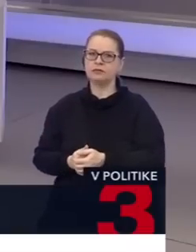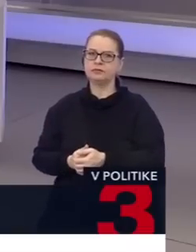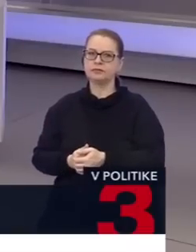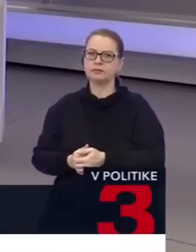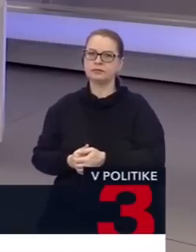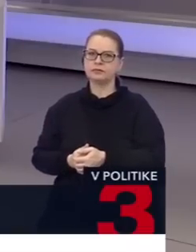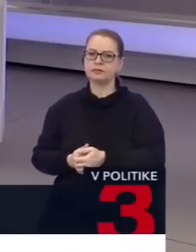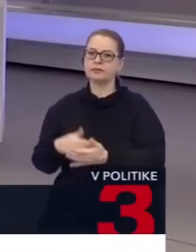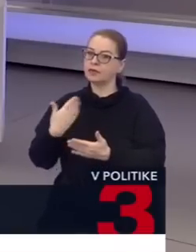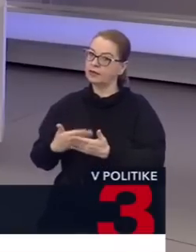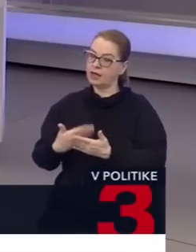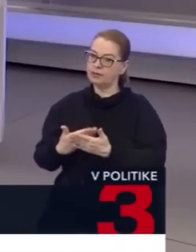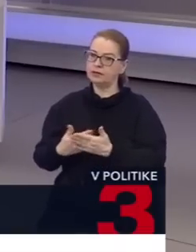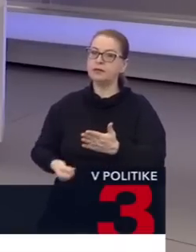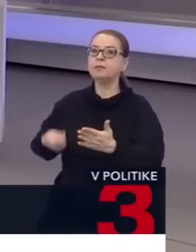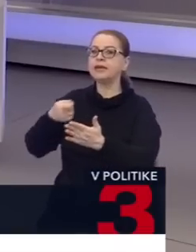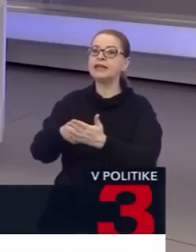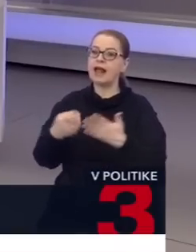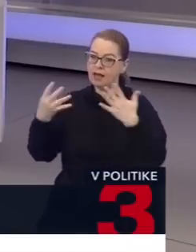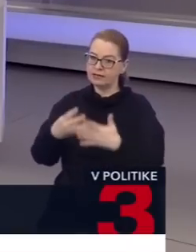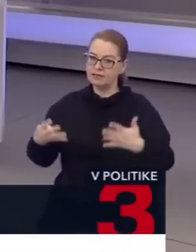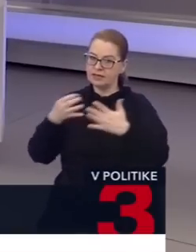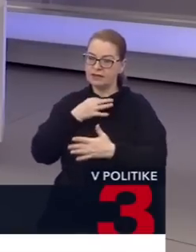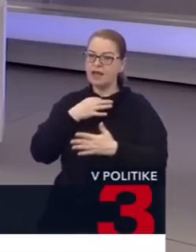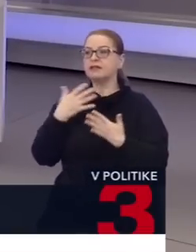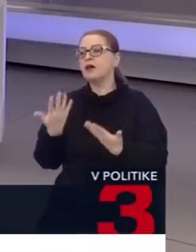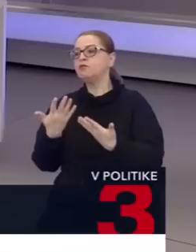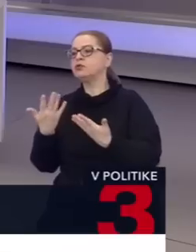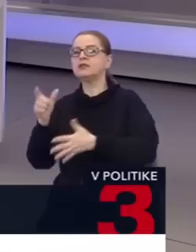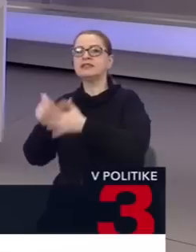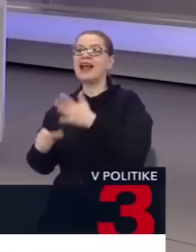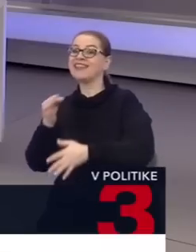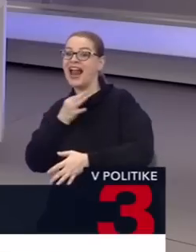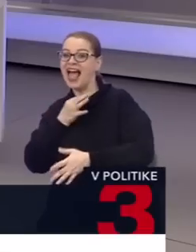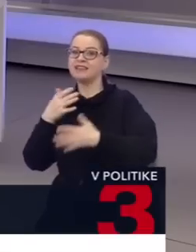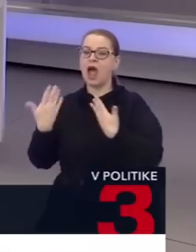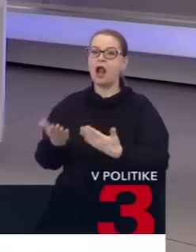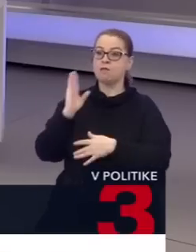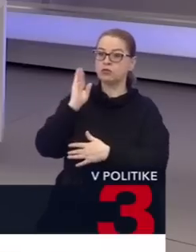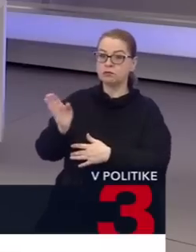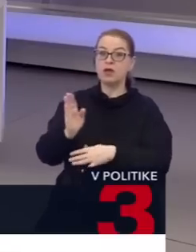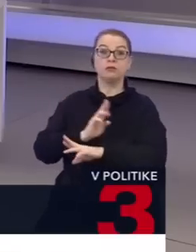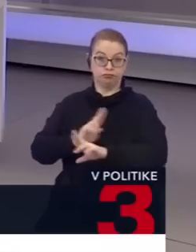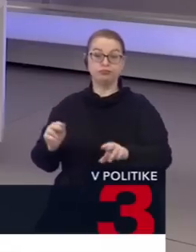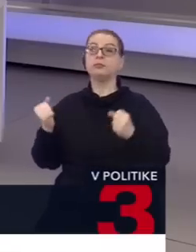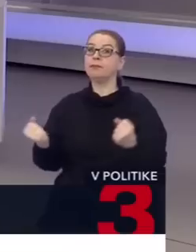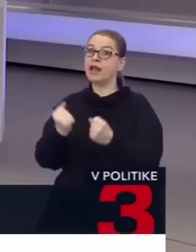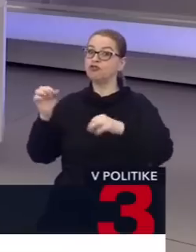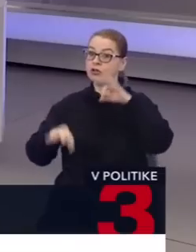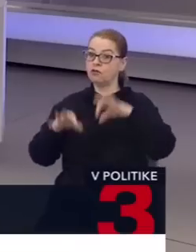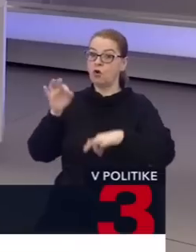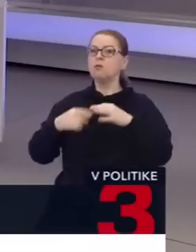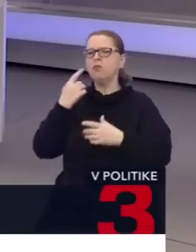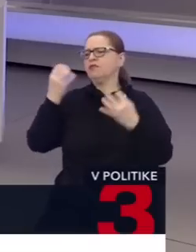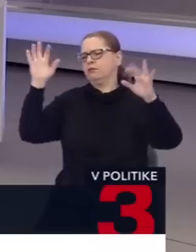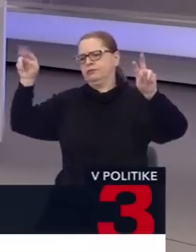pridali do týchto 90 hlasov buď hlas alebo smer, tak si môžete odhlasovať prečasné voľby, poviem